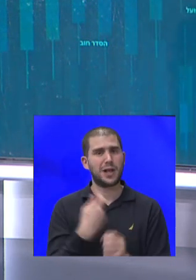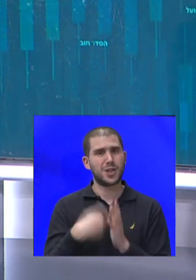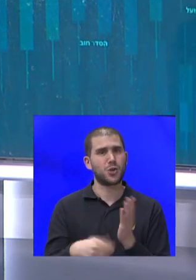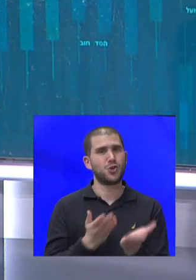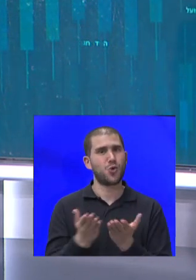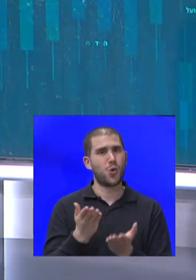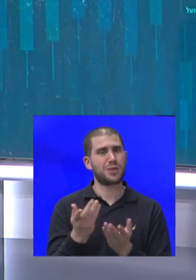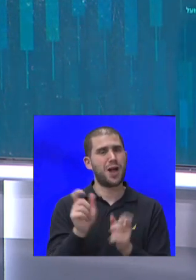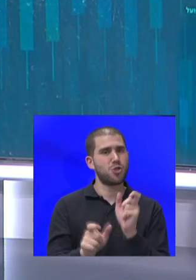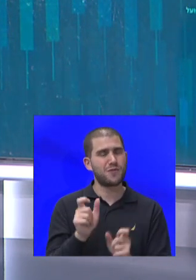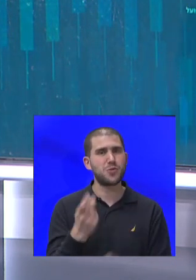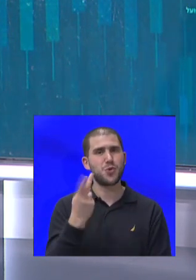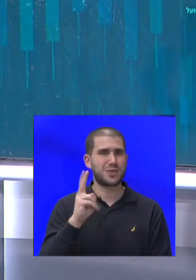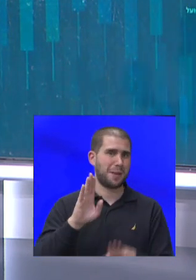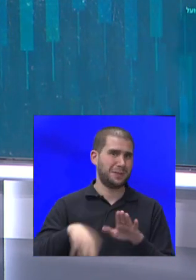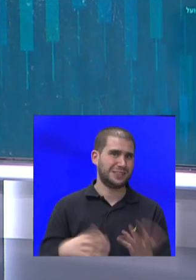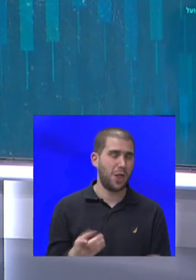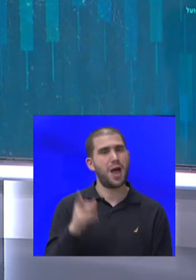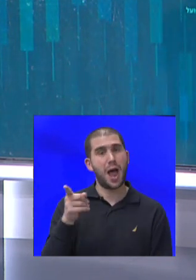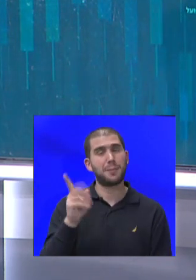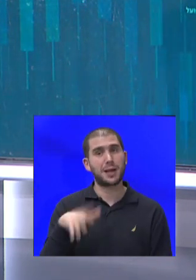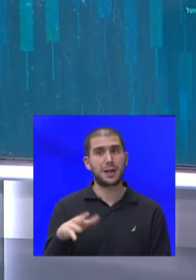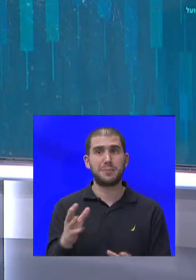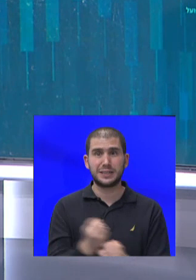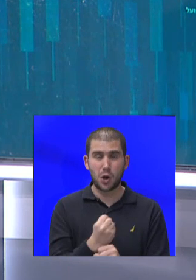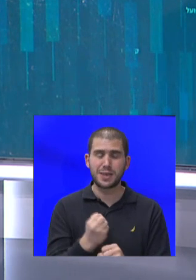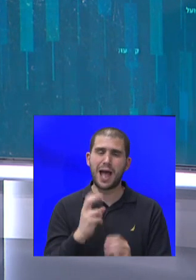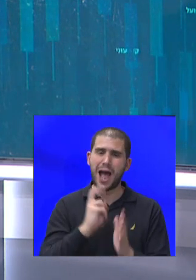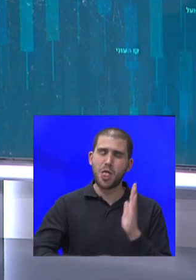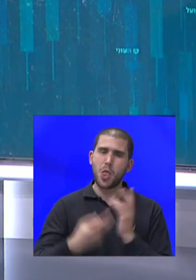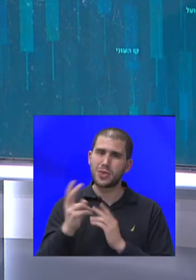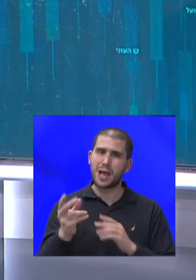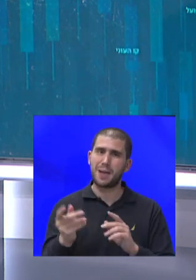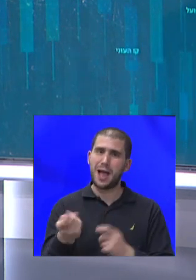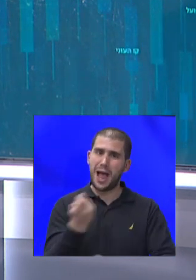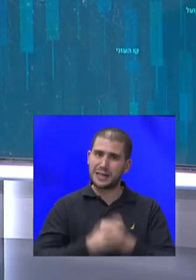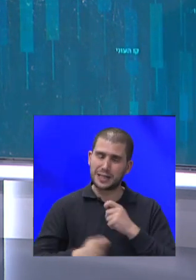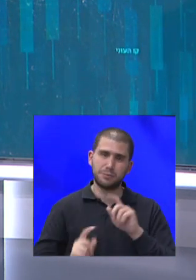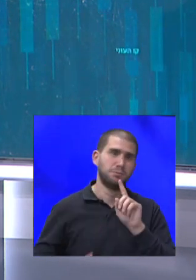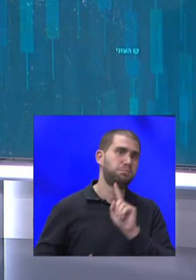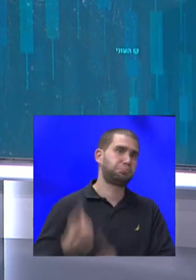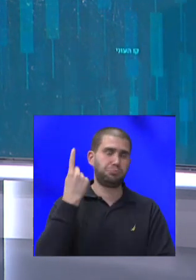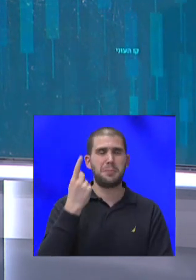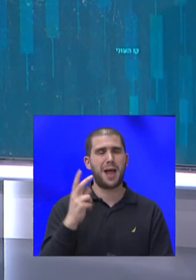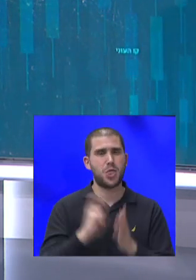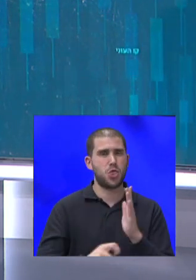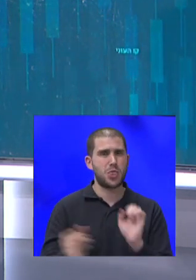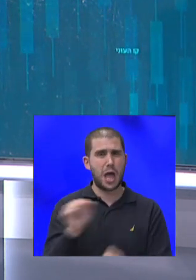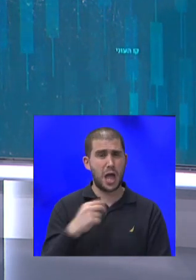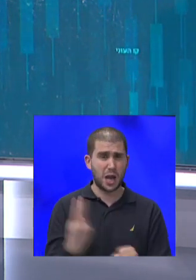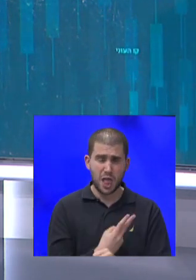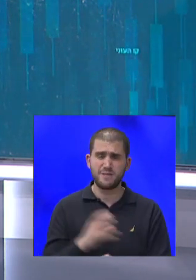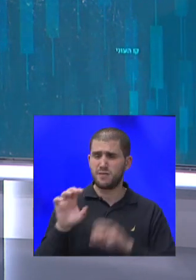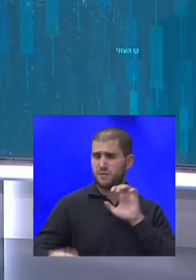בזול. אין גם מצליחות לקבות יותר ארנונה מעסקים, שהיא גבוהה פי כמה מהארנונה הרגילה, ולהשקיע את הכסף הזה בתושבים.